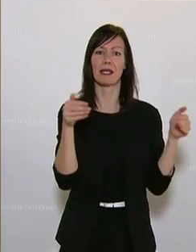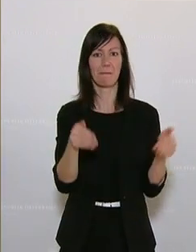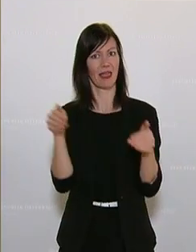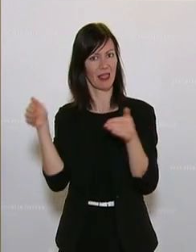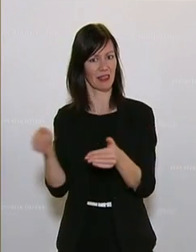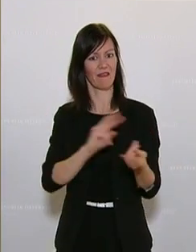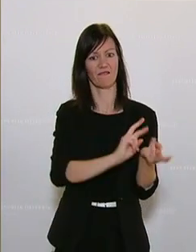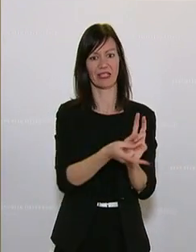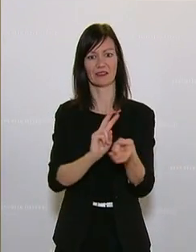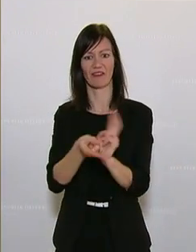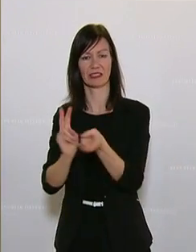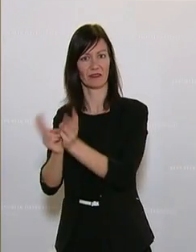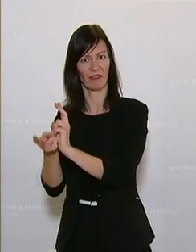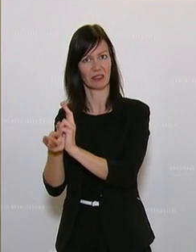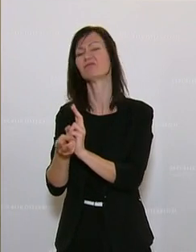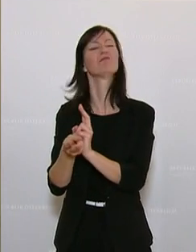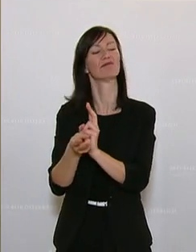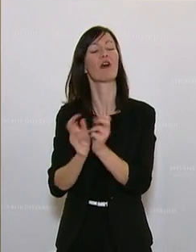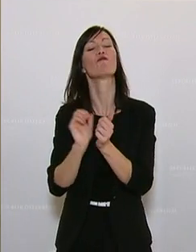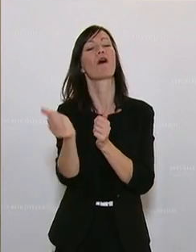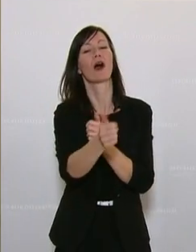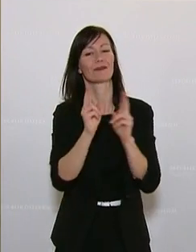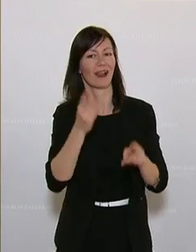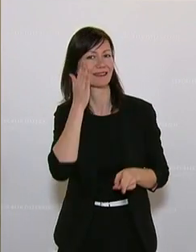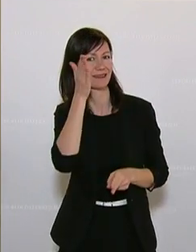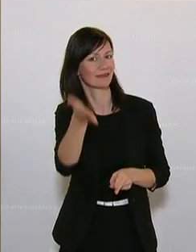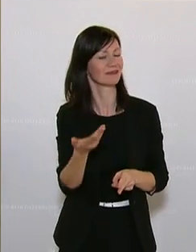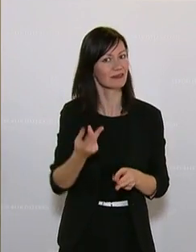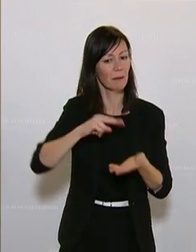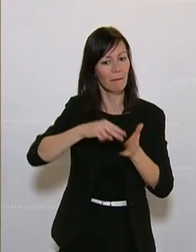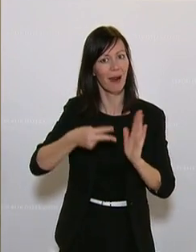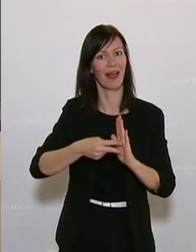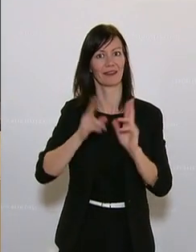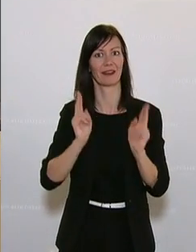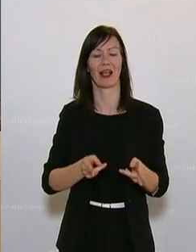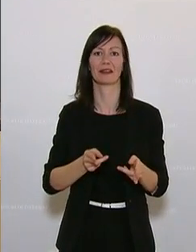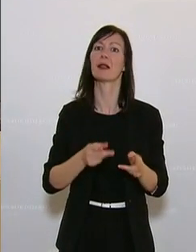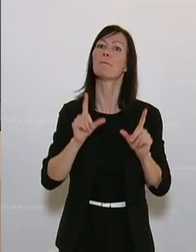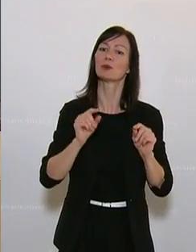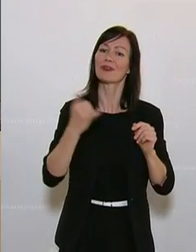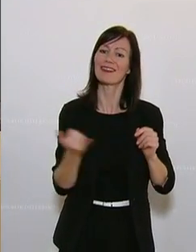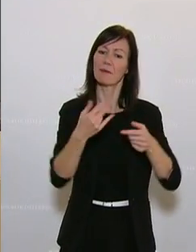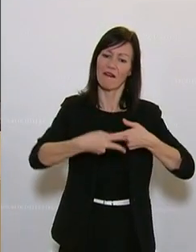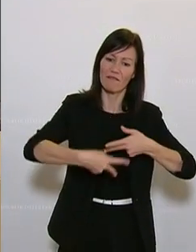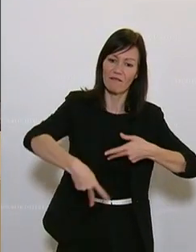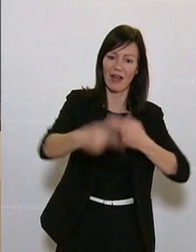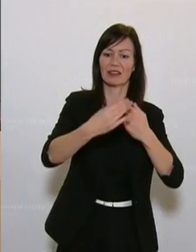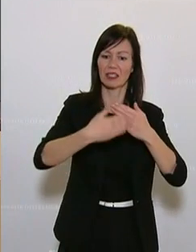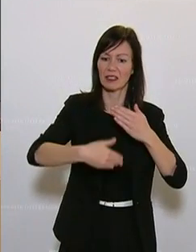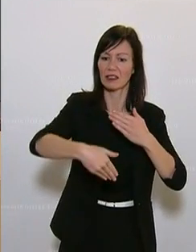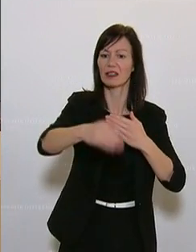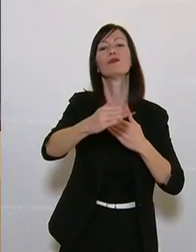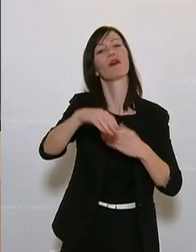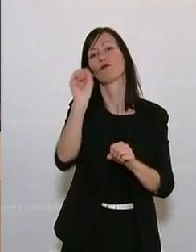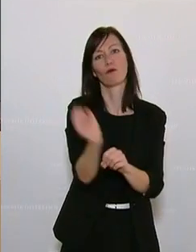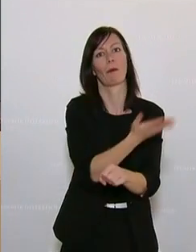vorhersehbar und damit auch planbar ist. Disziplinen werden einen gewissen Lebenszyklus haben und sobald dieser erschöpft ist, werden